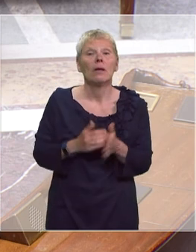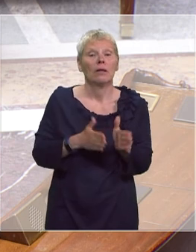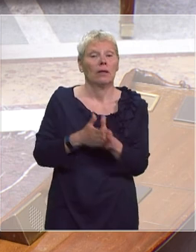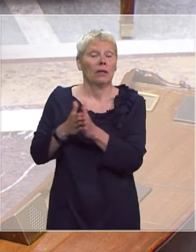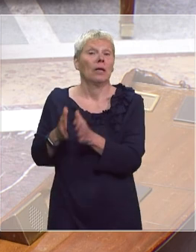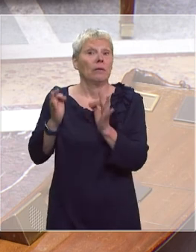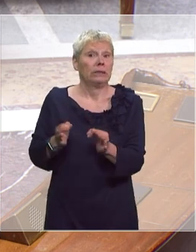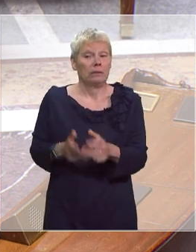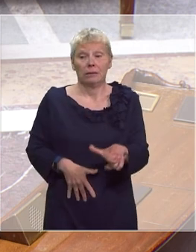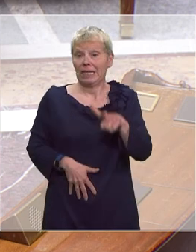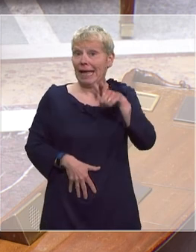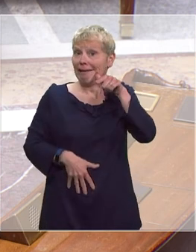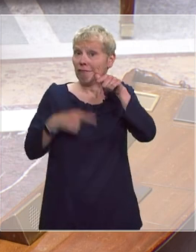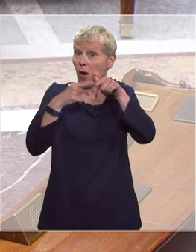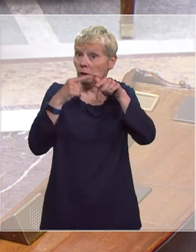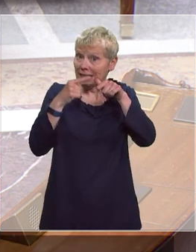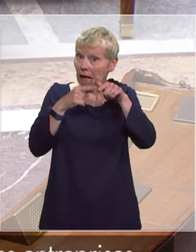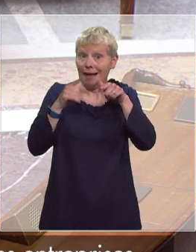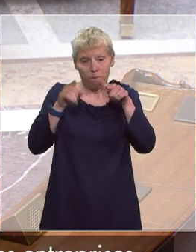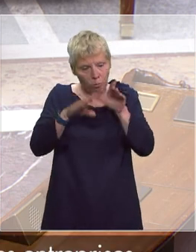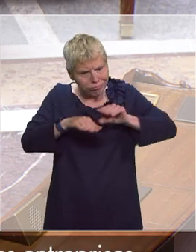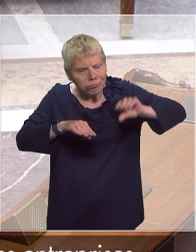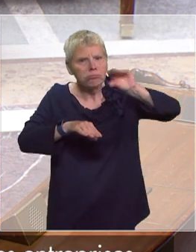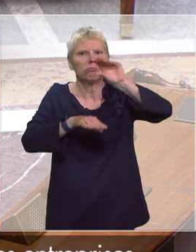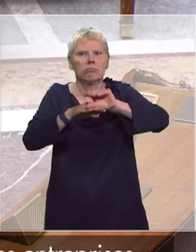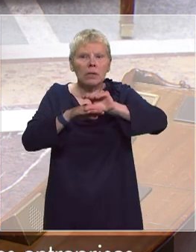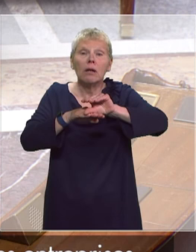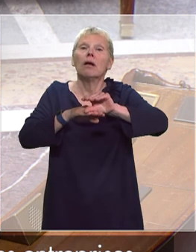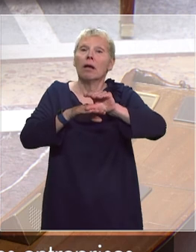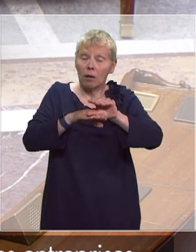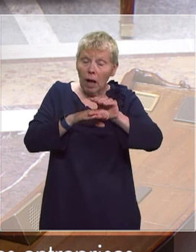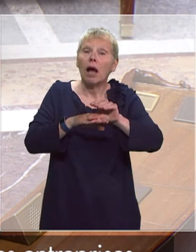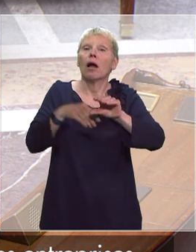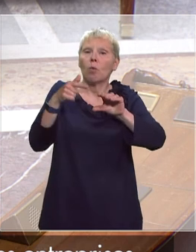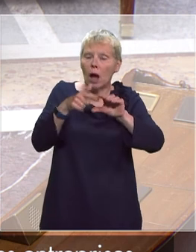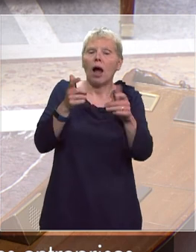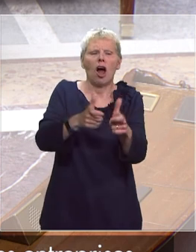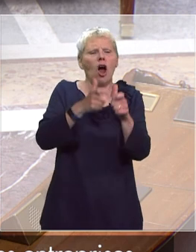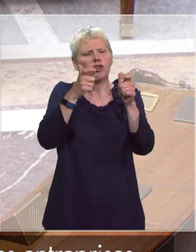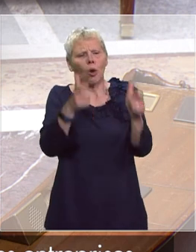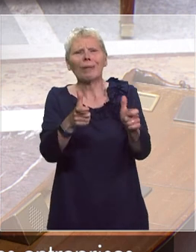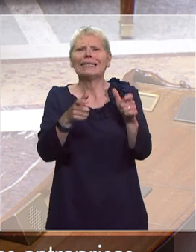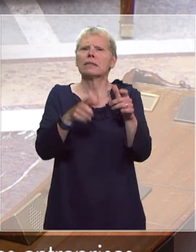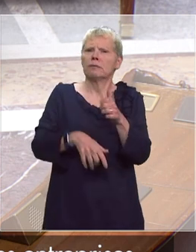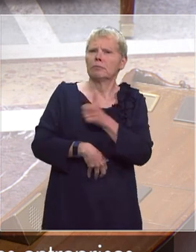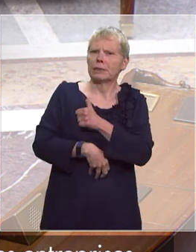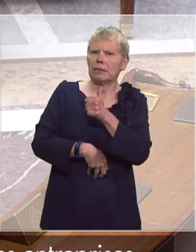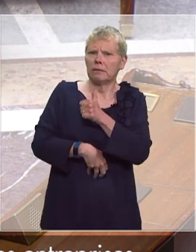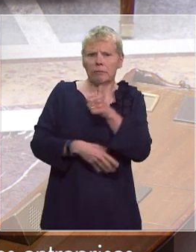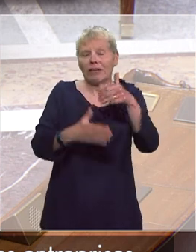cet effort doit être complémenté. Il va être complémenté par l'effort qui est fait par rapport aux entreprises qui pourraient être privées